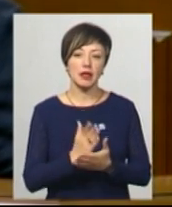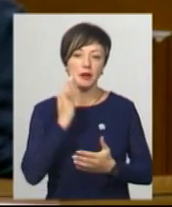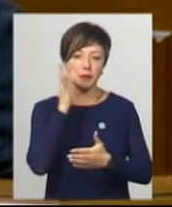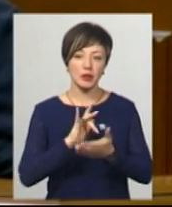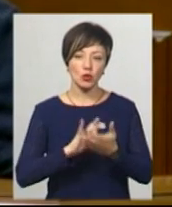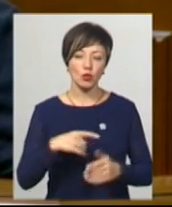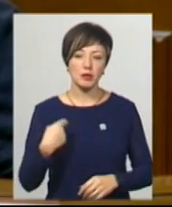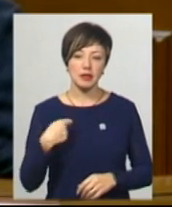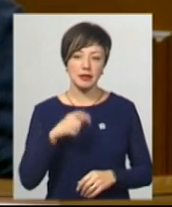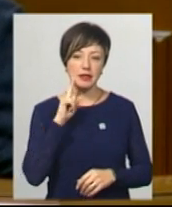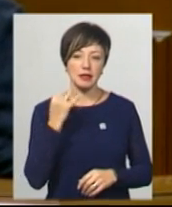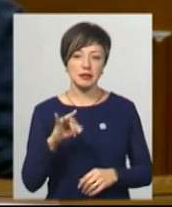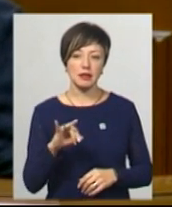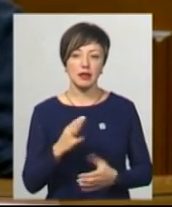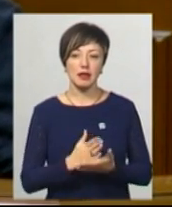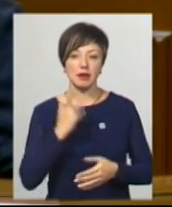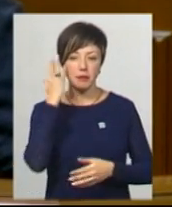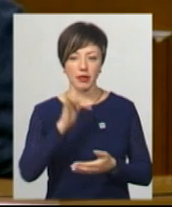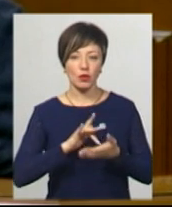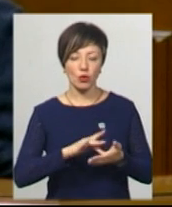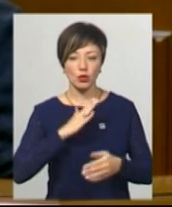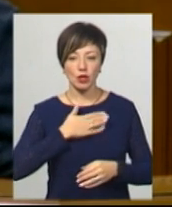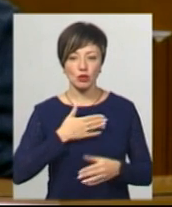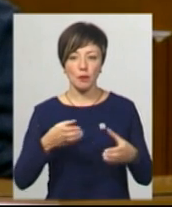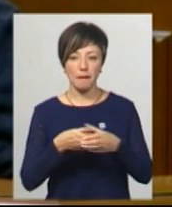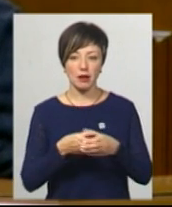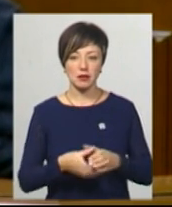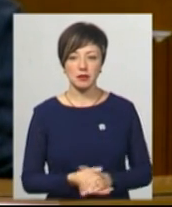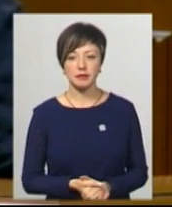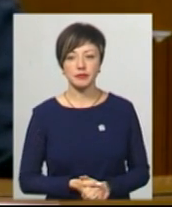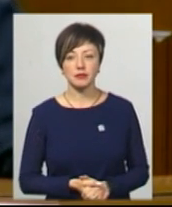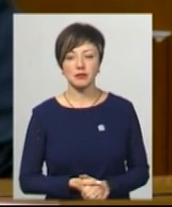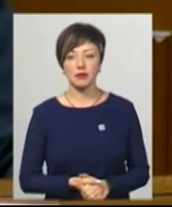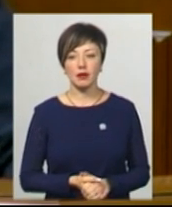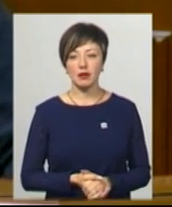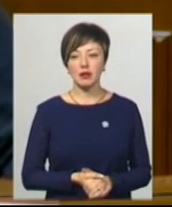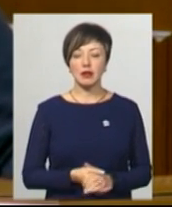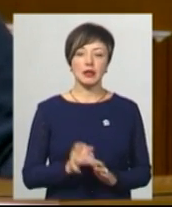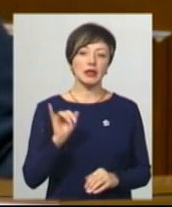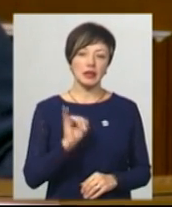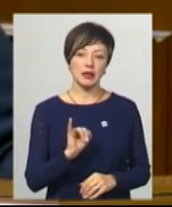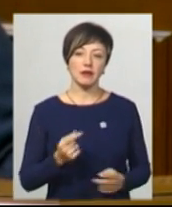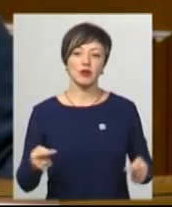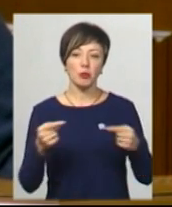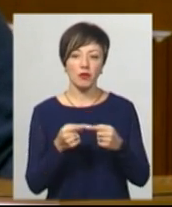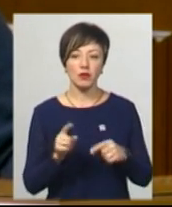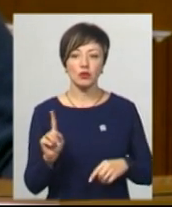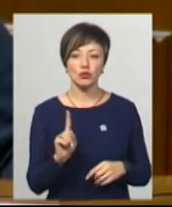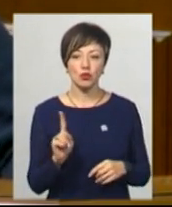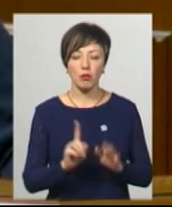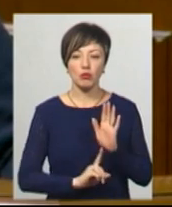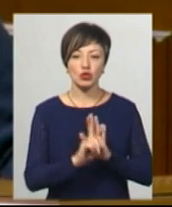президента Зеленського, є метою нашої партії. І, відповідно, для того, щоб